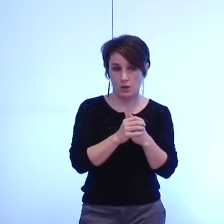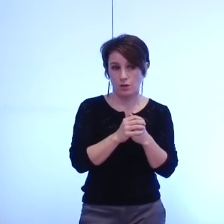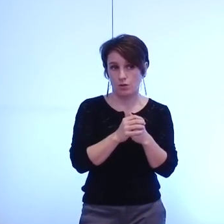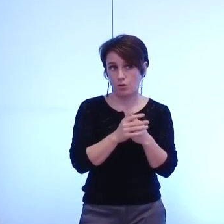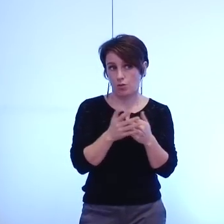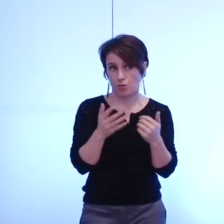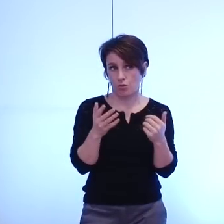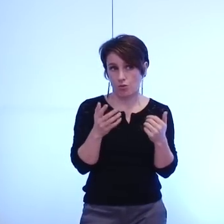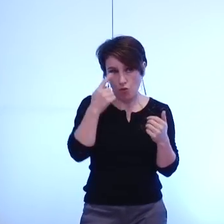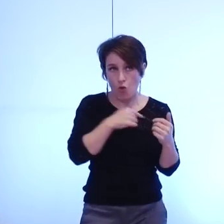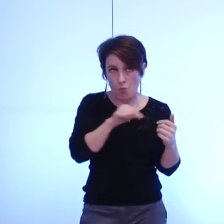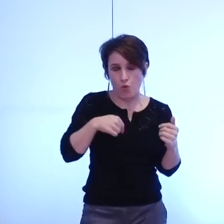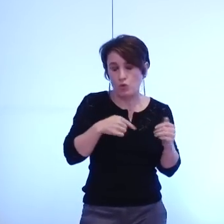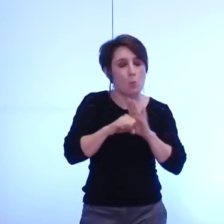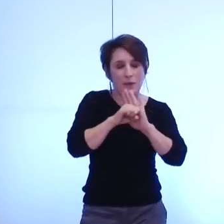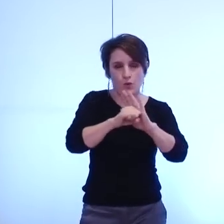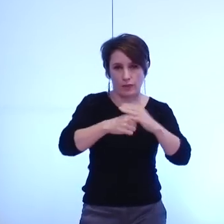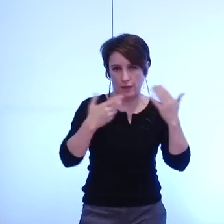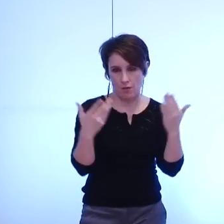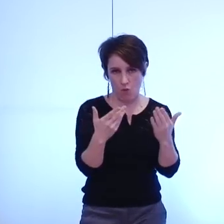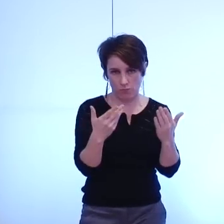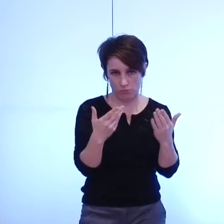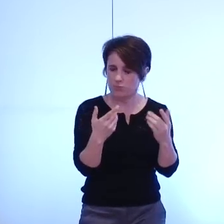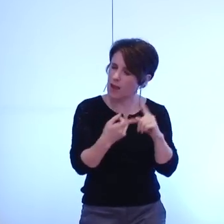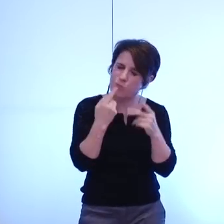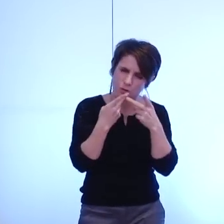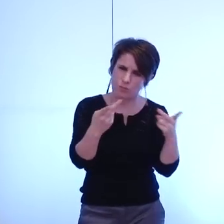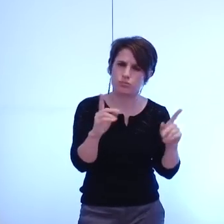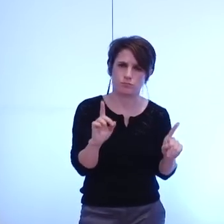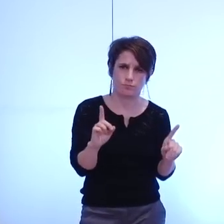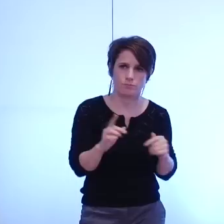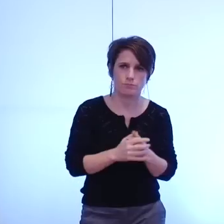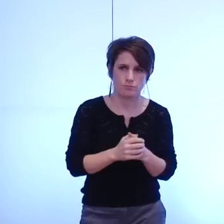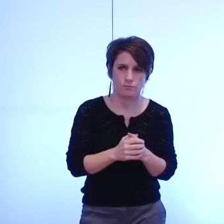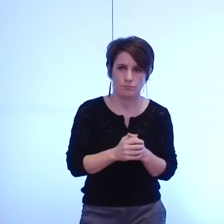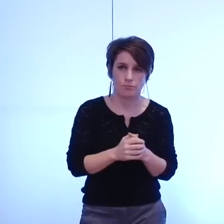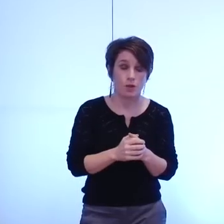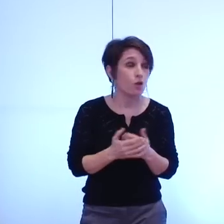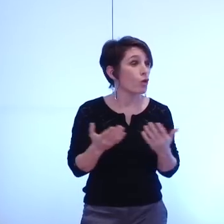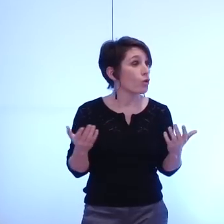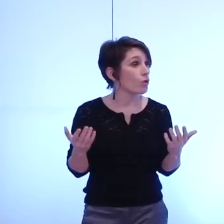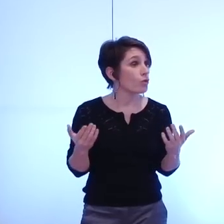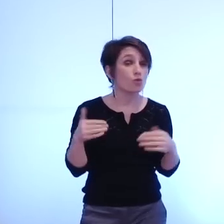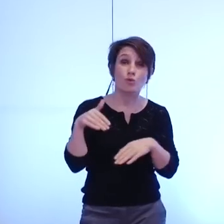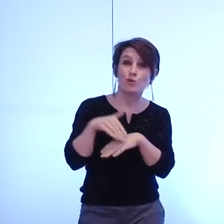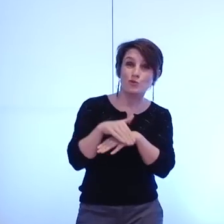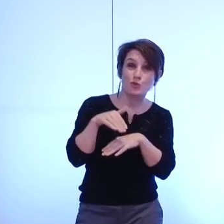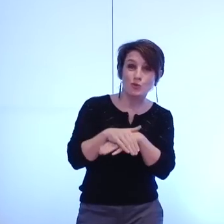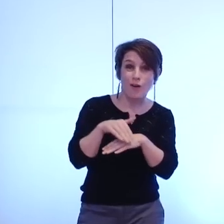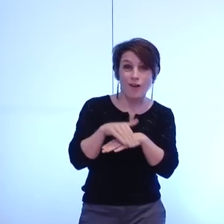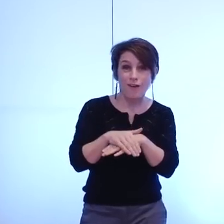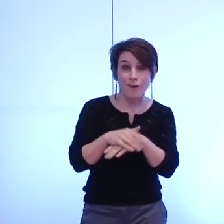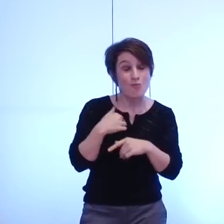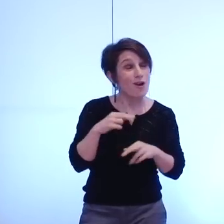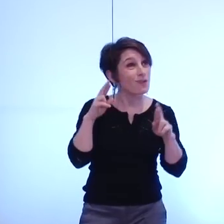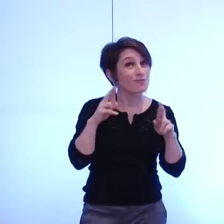nos priorités et j'espérais ce soir que la première partie du débat